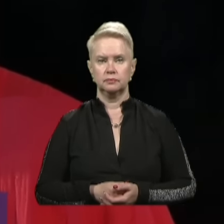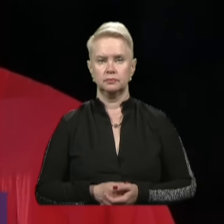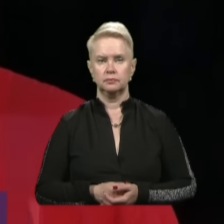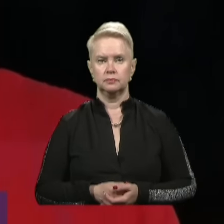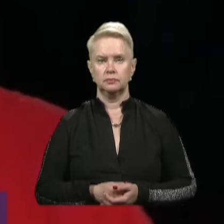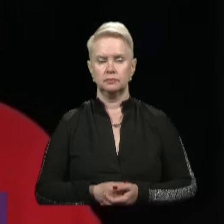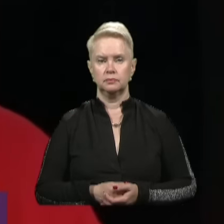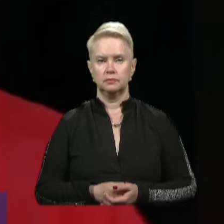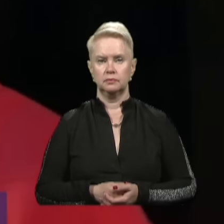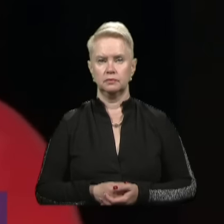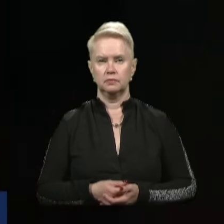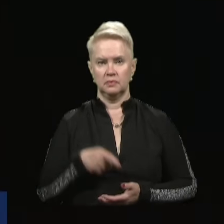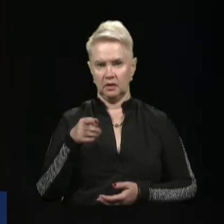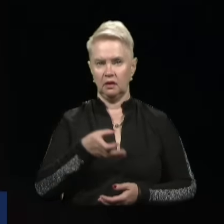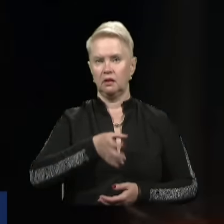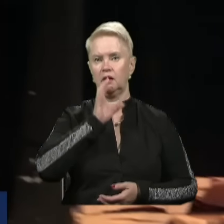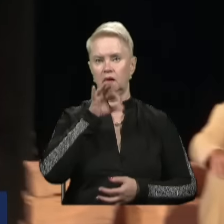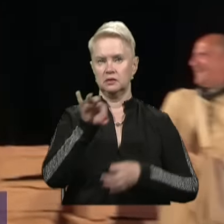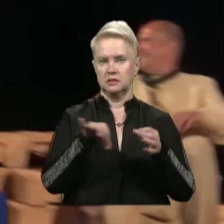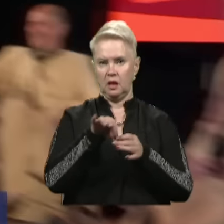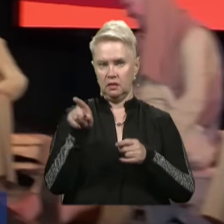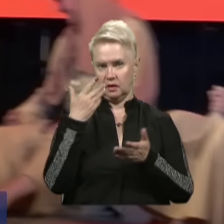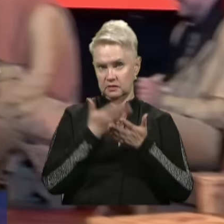Хинув за його, ось і здалося.